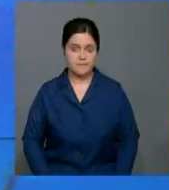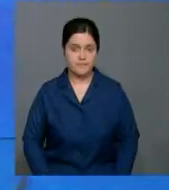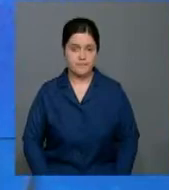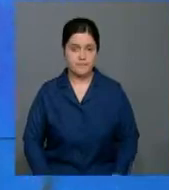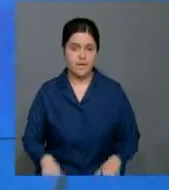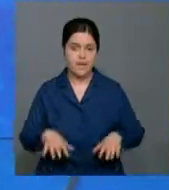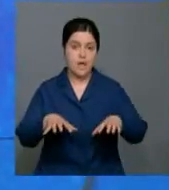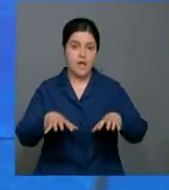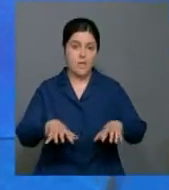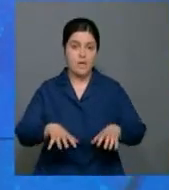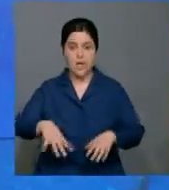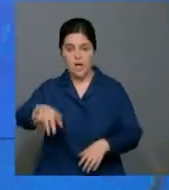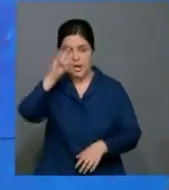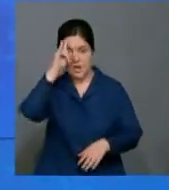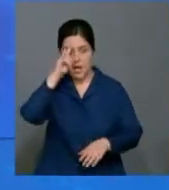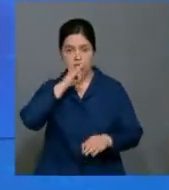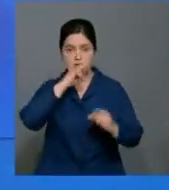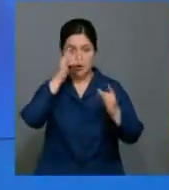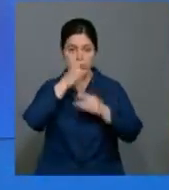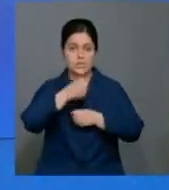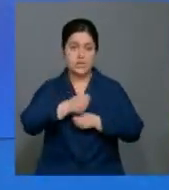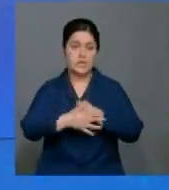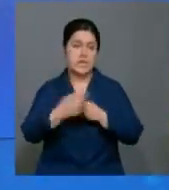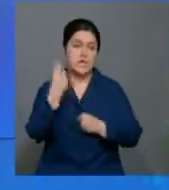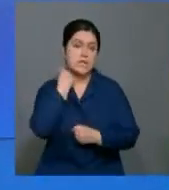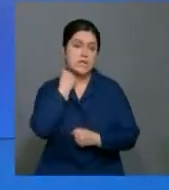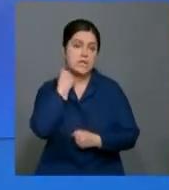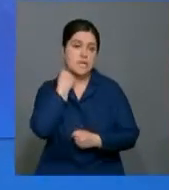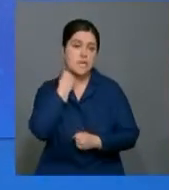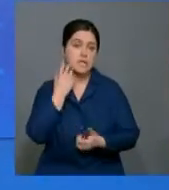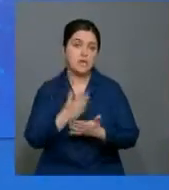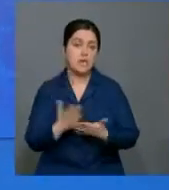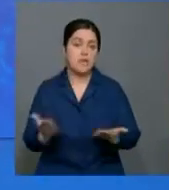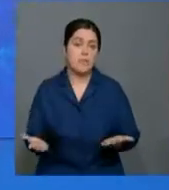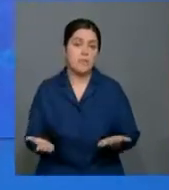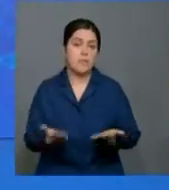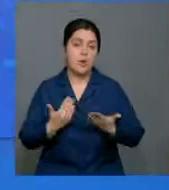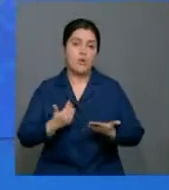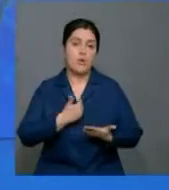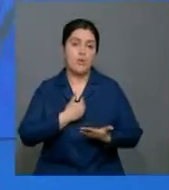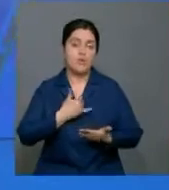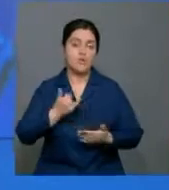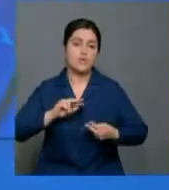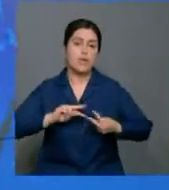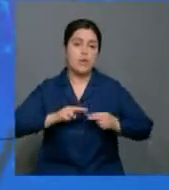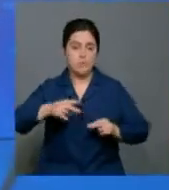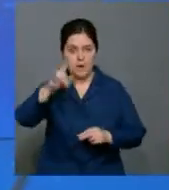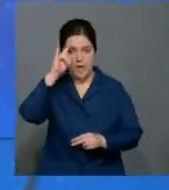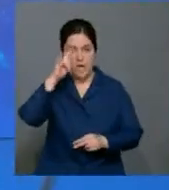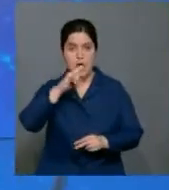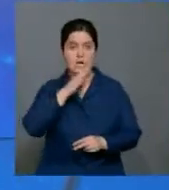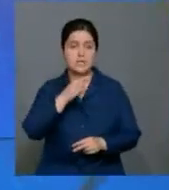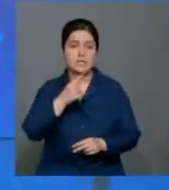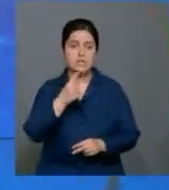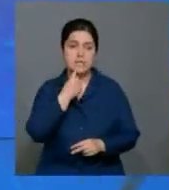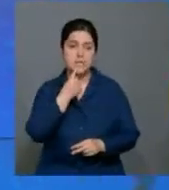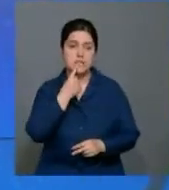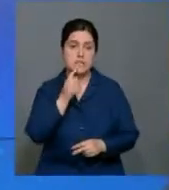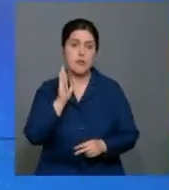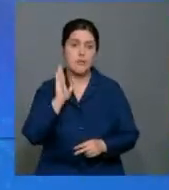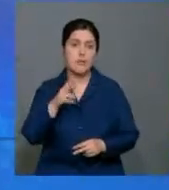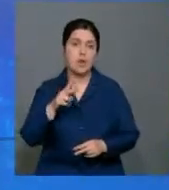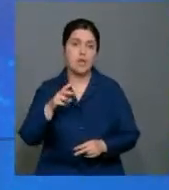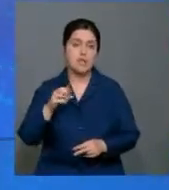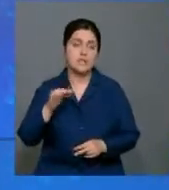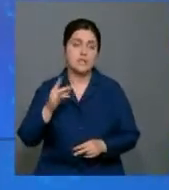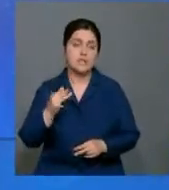Председатель Казахского культурного центра Великобритании поддерживает инициативу о переводе казахского алфавита на латиницу. Таким образом,